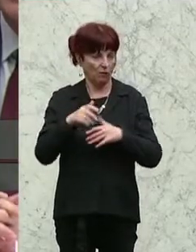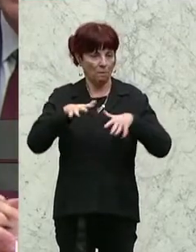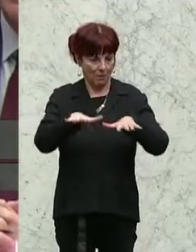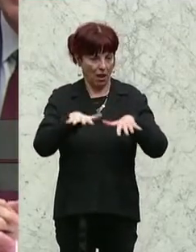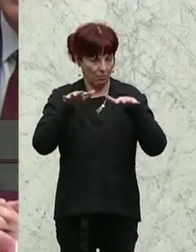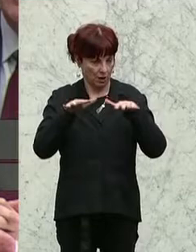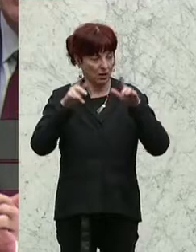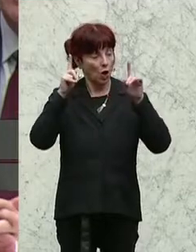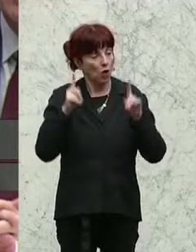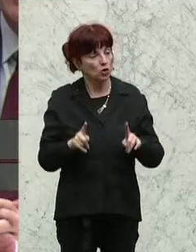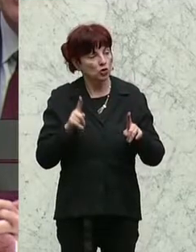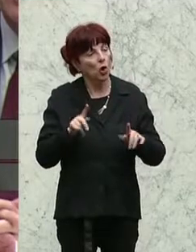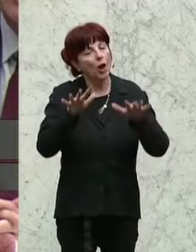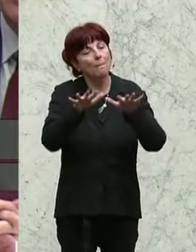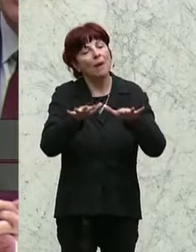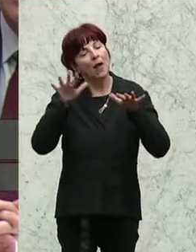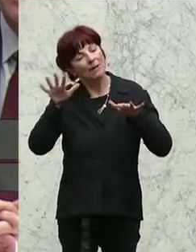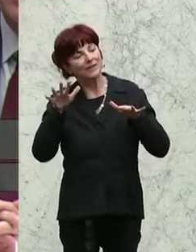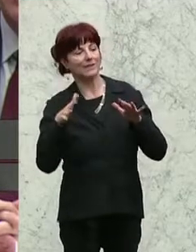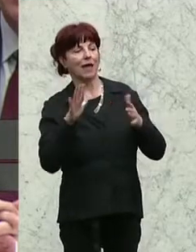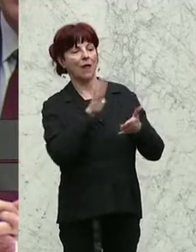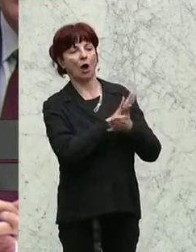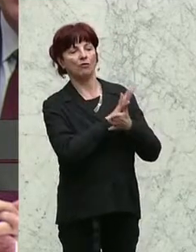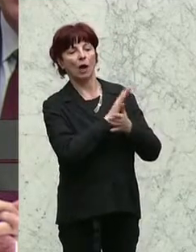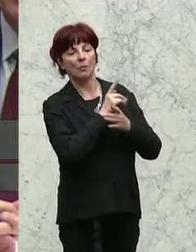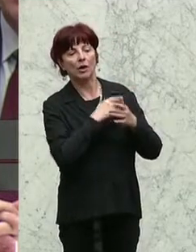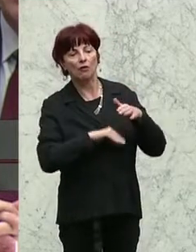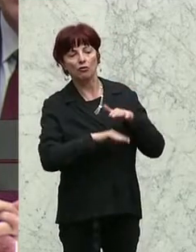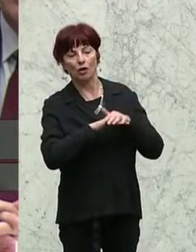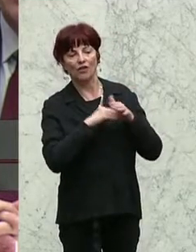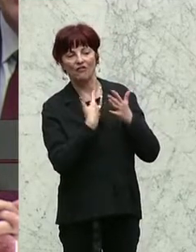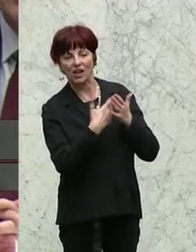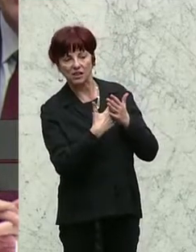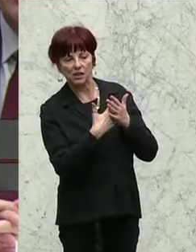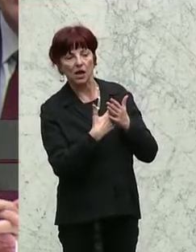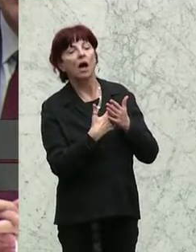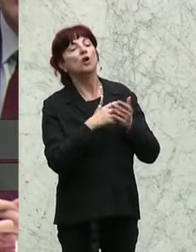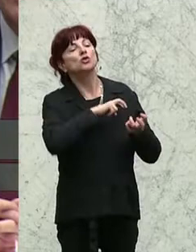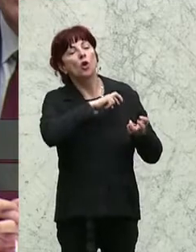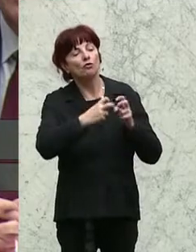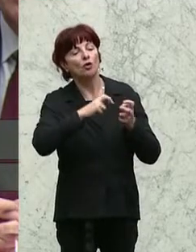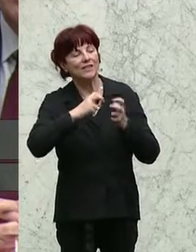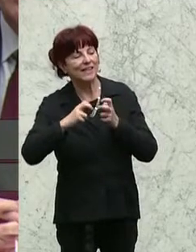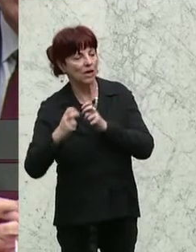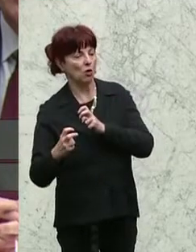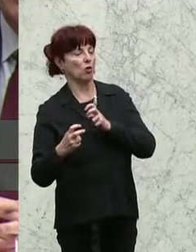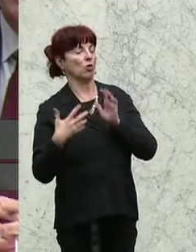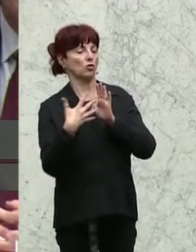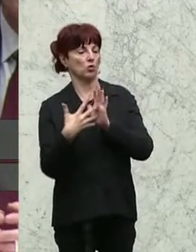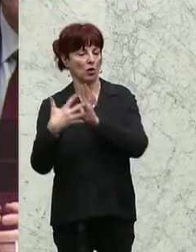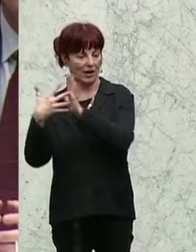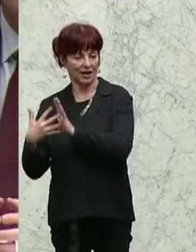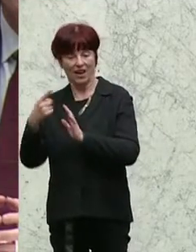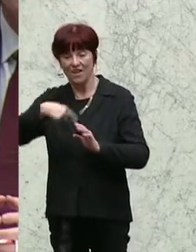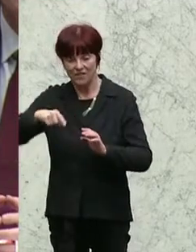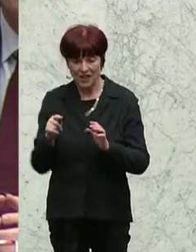in Bezug auf Kontrolle der Vollziehung. Wir sind das kleinste, oberste Organ. Wir haben nicht einmal